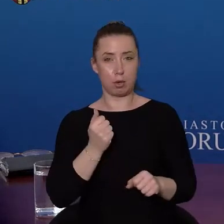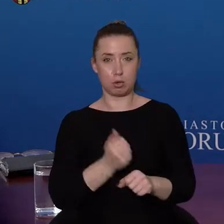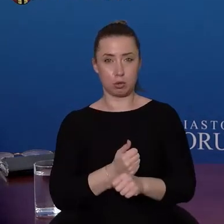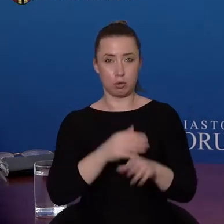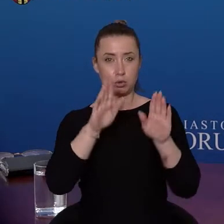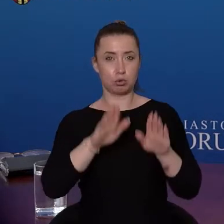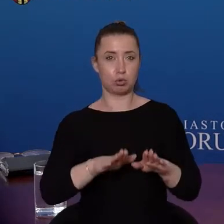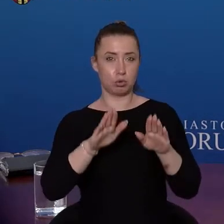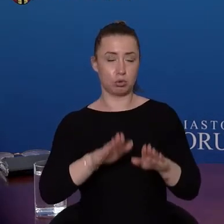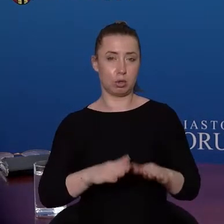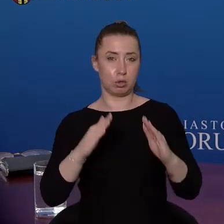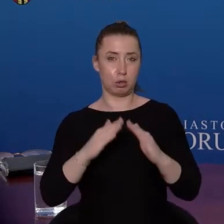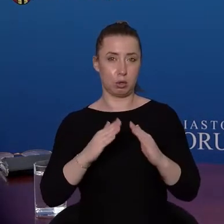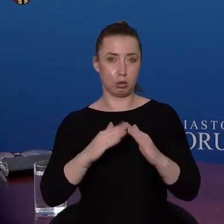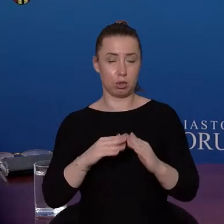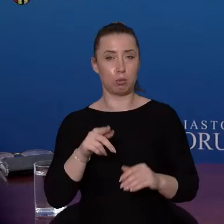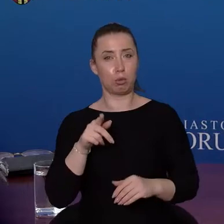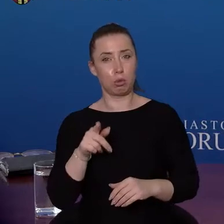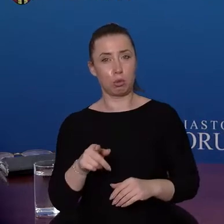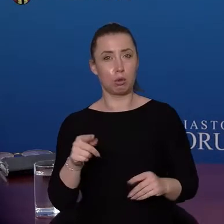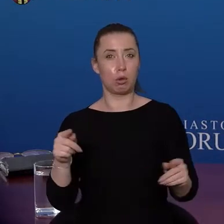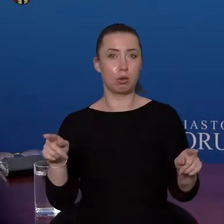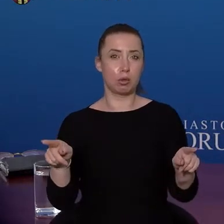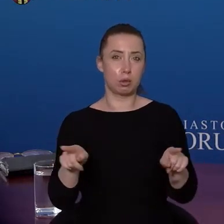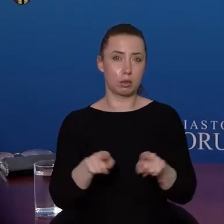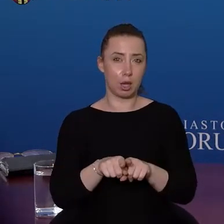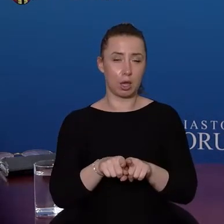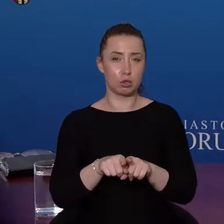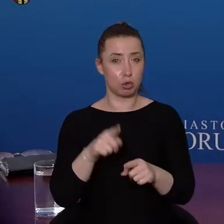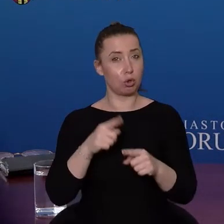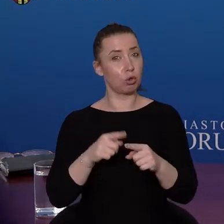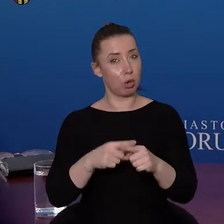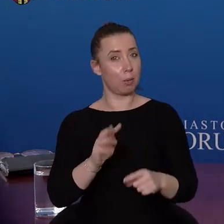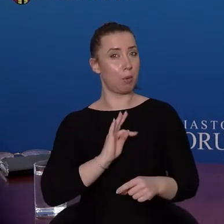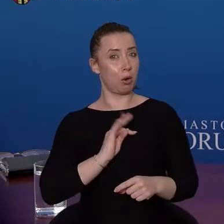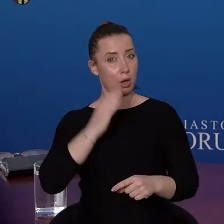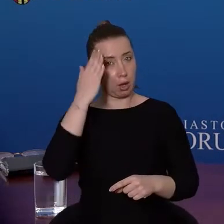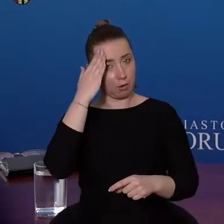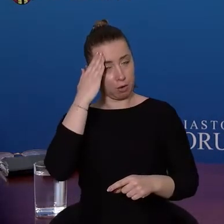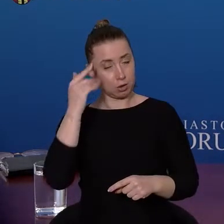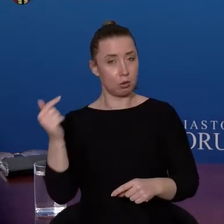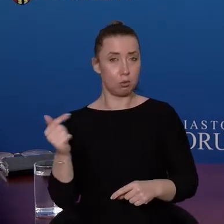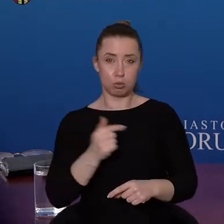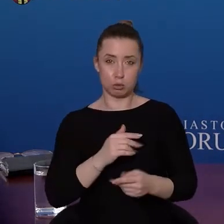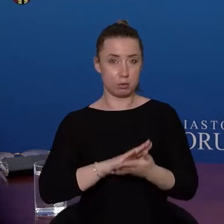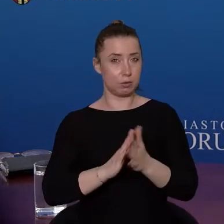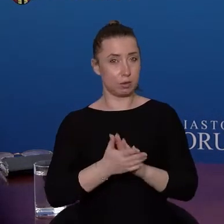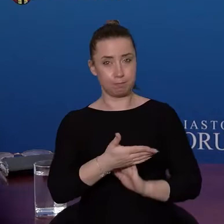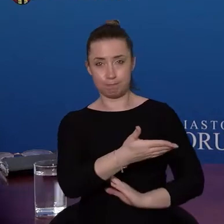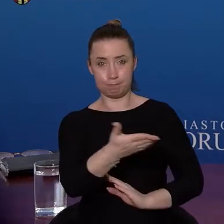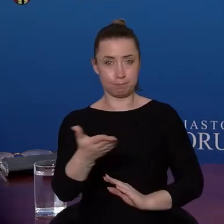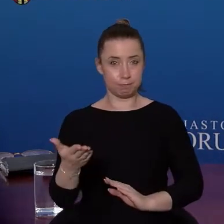To także pewna wiedza, z którą powinniśmy wszyscy się liczyć. Nie ma